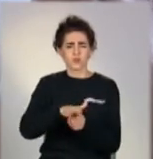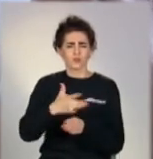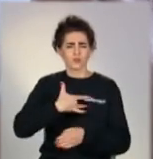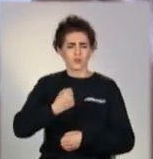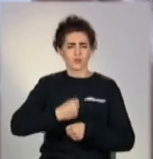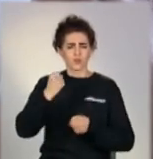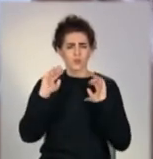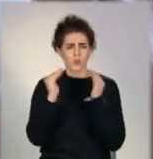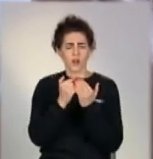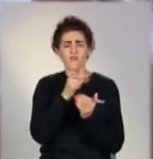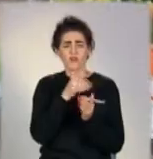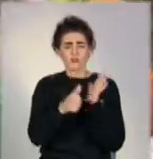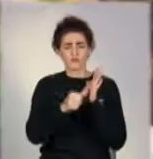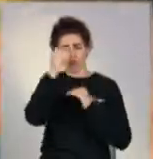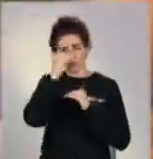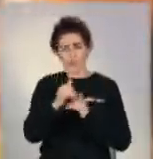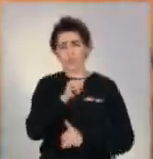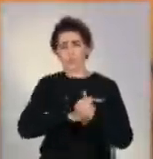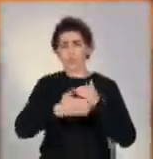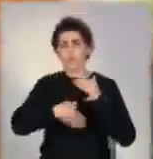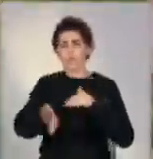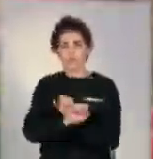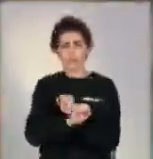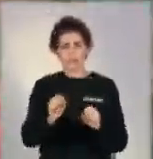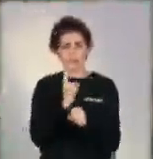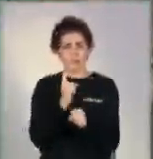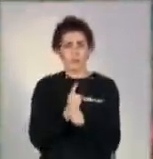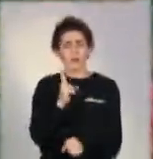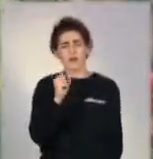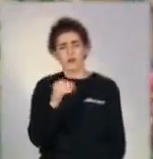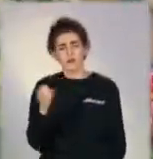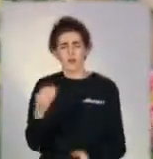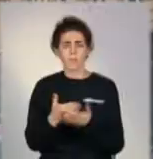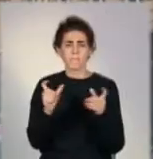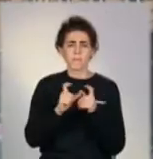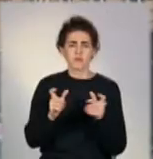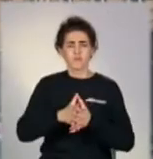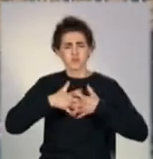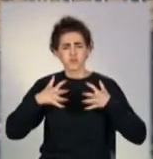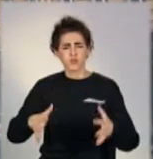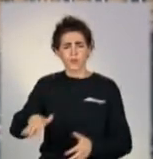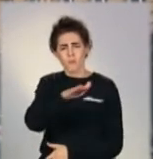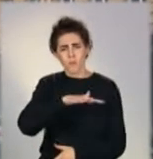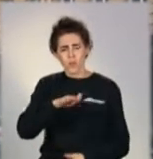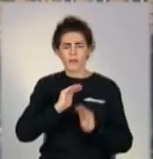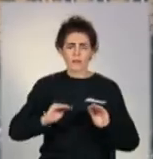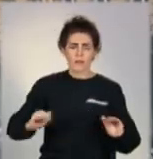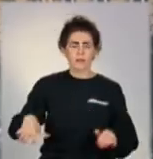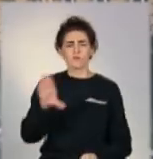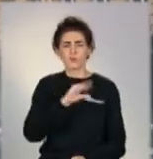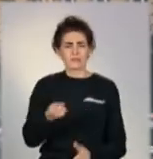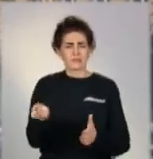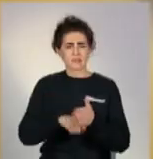шостої без потреби з дому виходити не можна. Кафе, дитячі майданчики, гіпермаркети зачинені. Працюють тільки маленькі